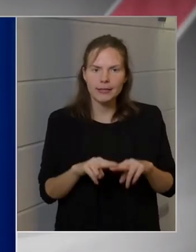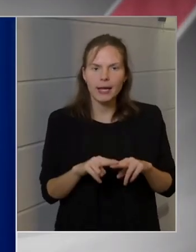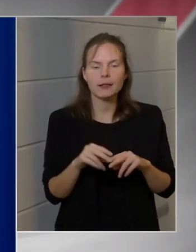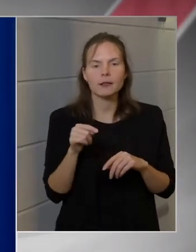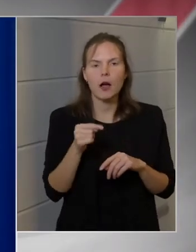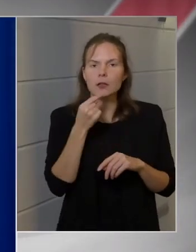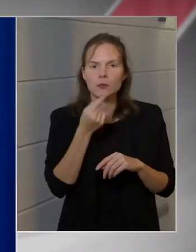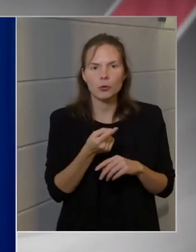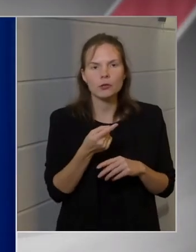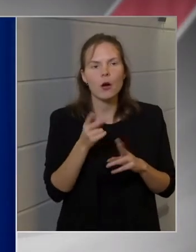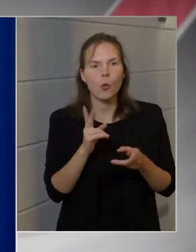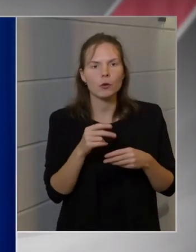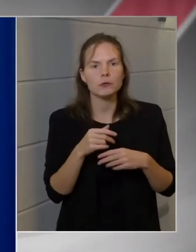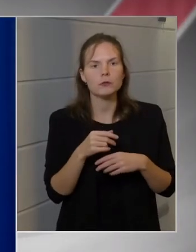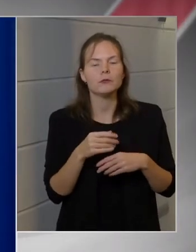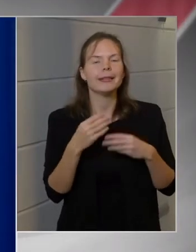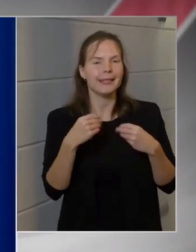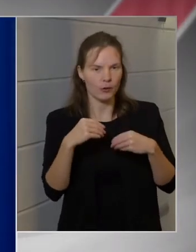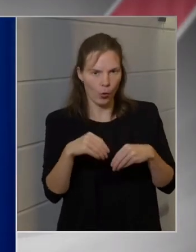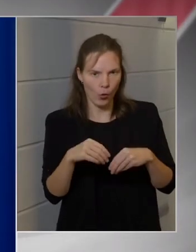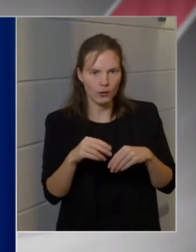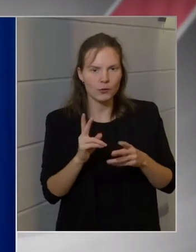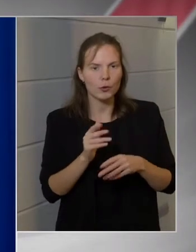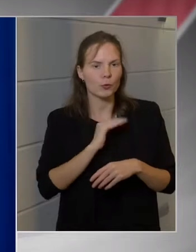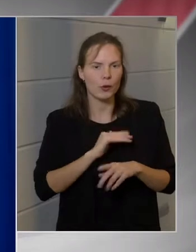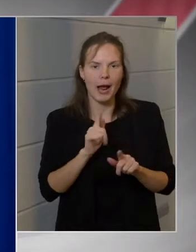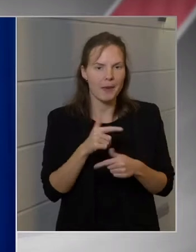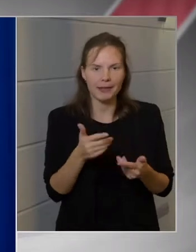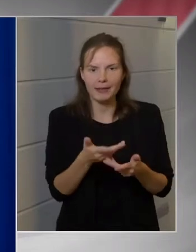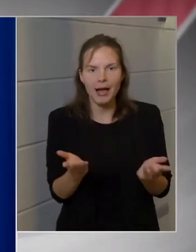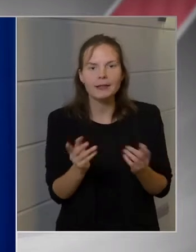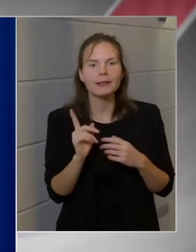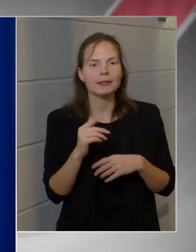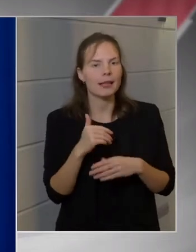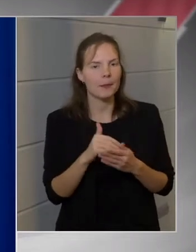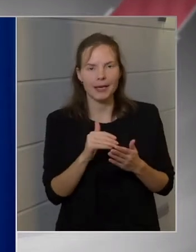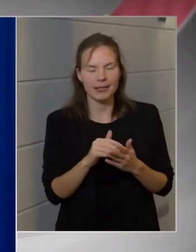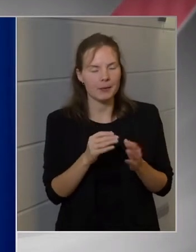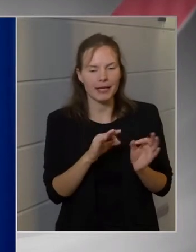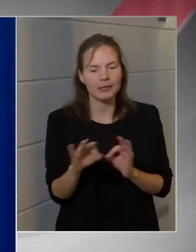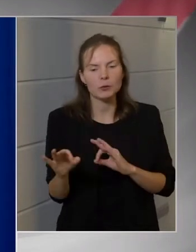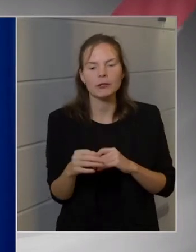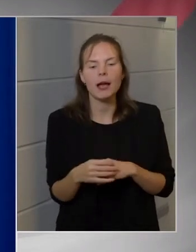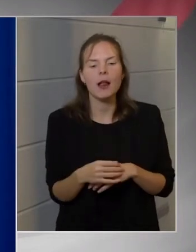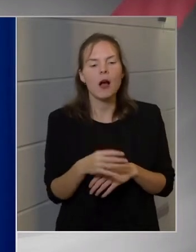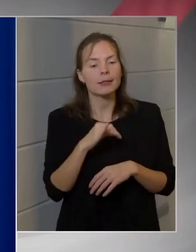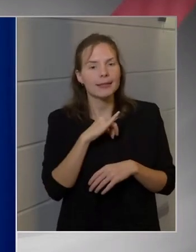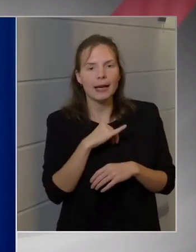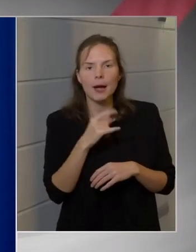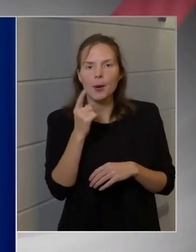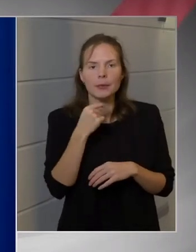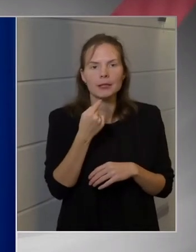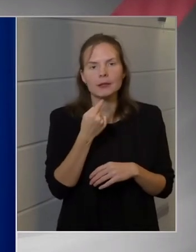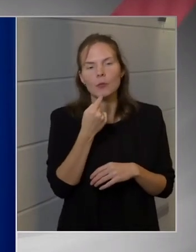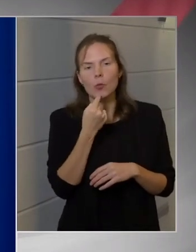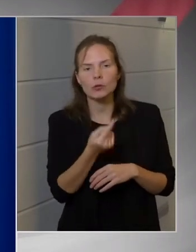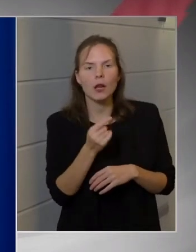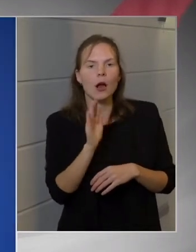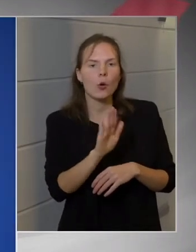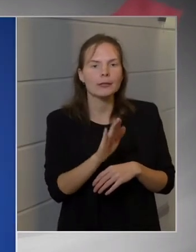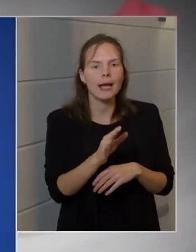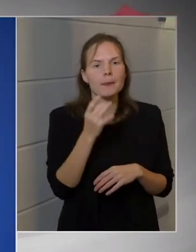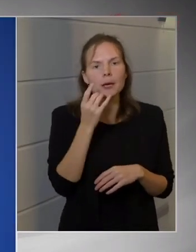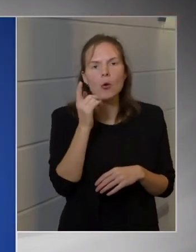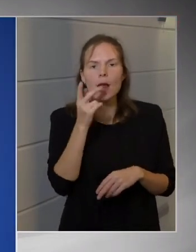hogy indokolta türelmetlenség, de még mindig nem készült el. Egyrészt az érdekelne, hogy mit mondanak önnek, mikorra